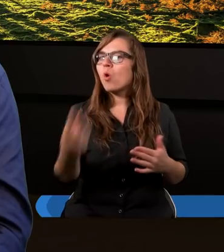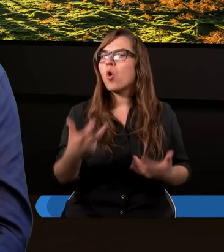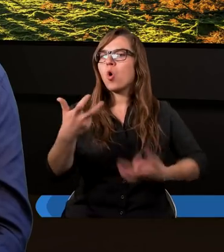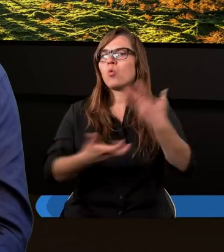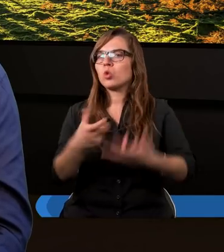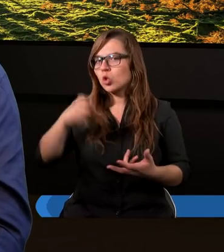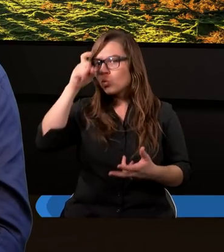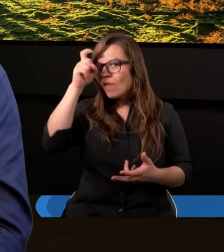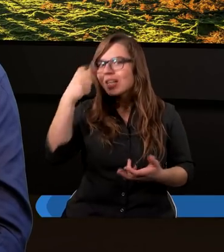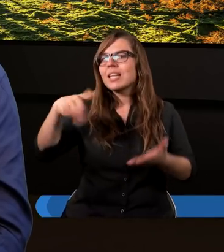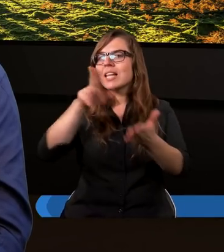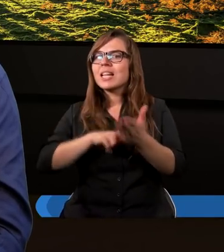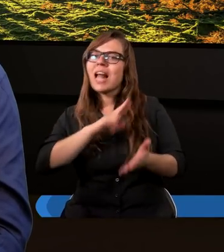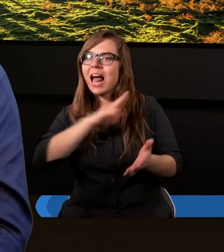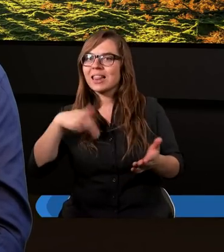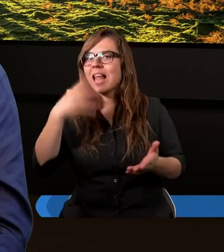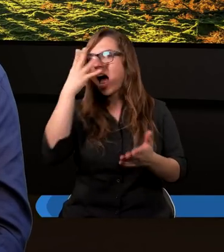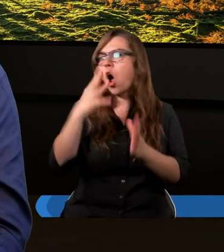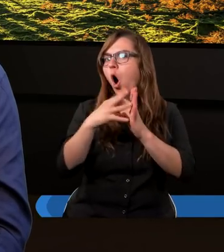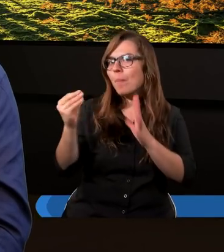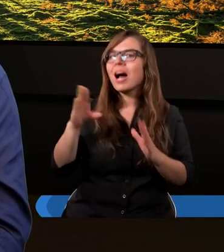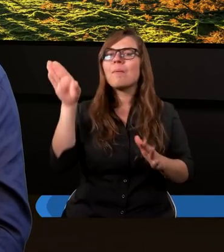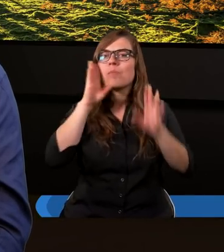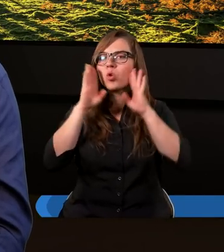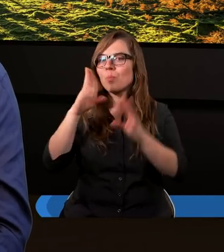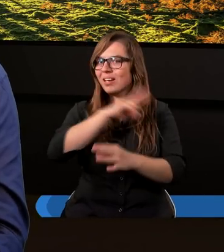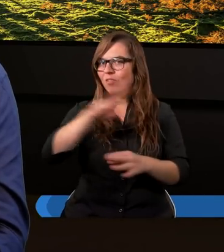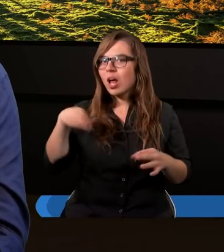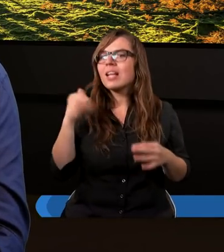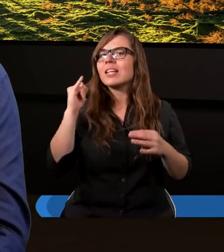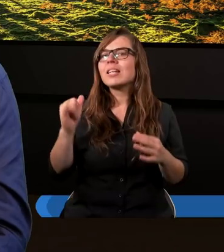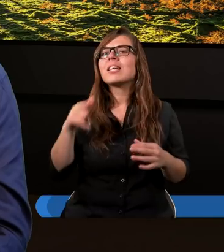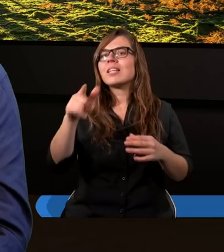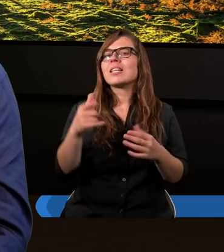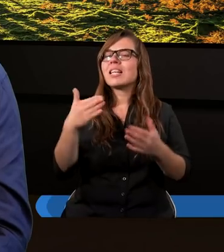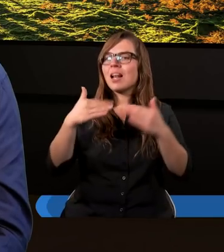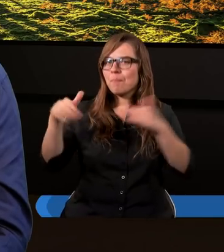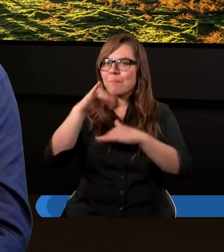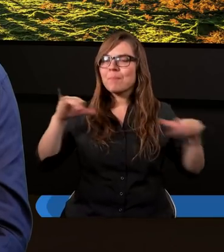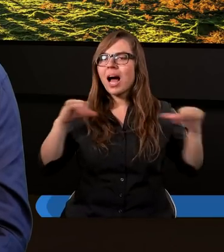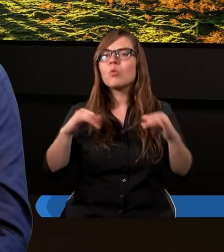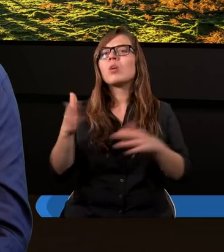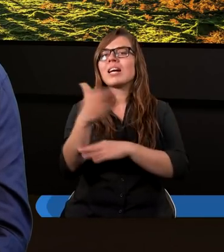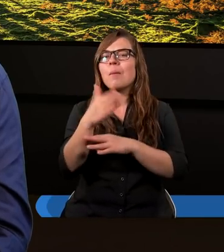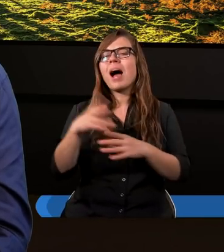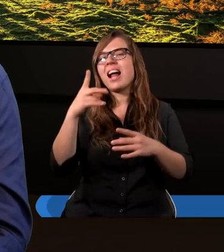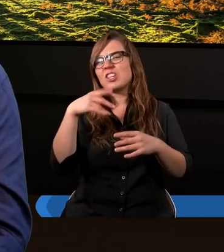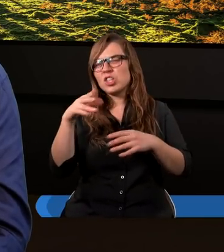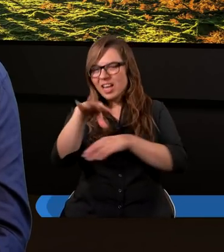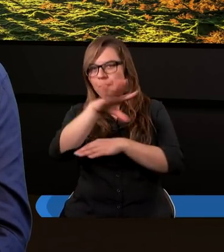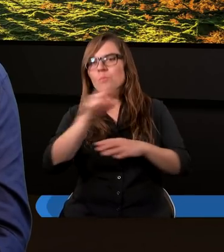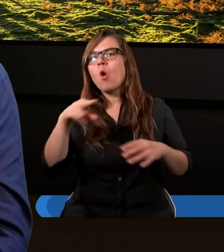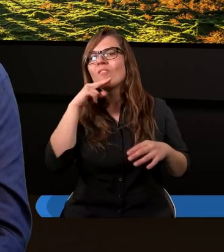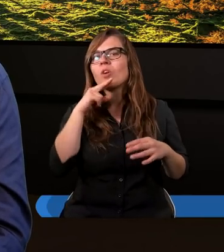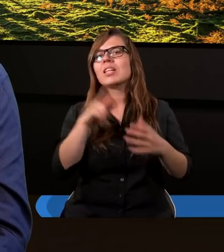Uczyńmy człowieka na nasz obraz, na nasze podobieństwo. Niech panuje nad rybami mórz, nad tym co lata po niebie,